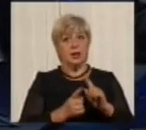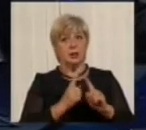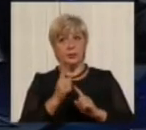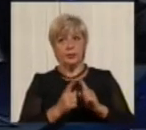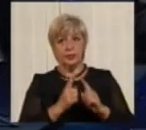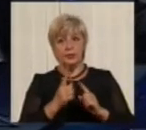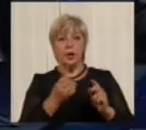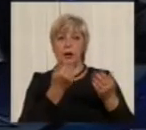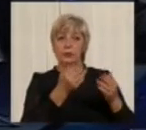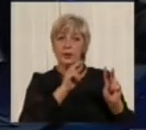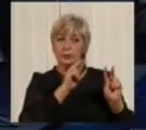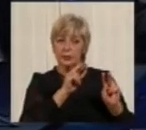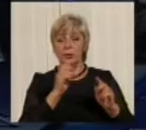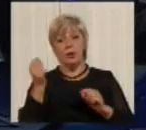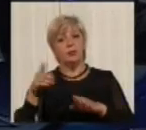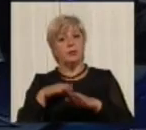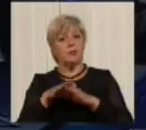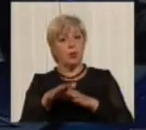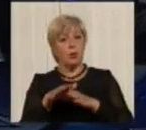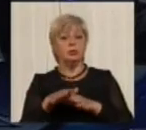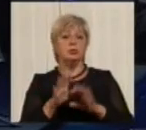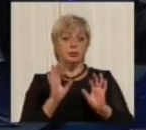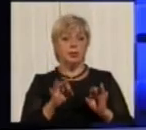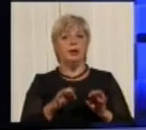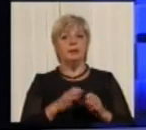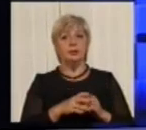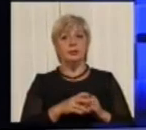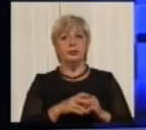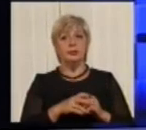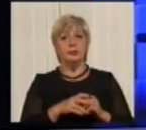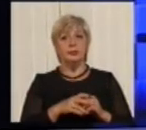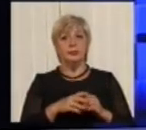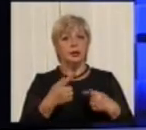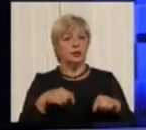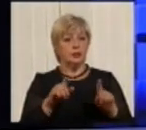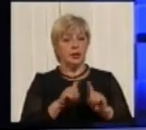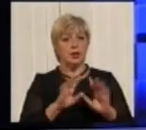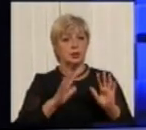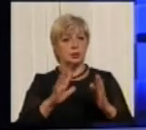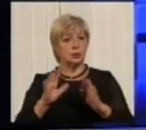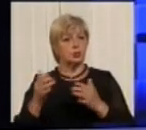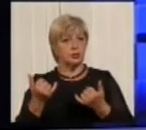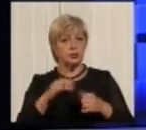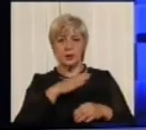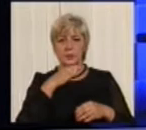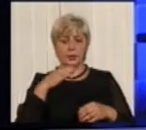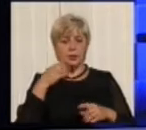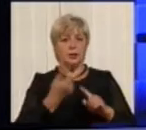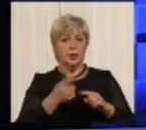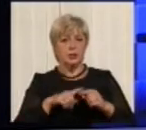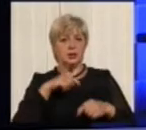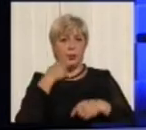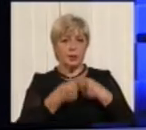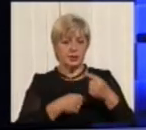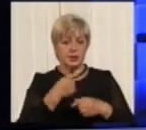вони виконують, якщо є порушення. Так. Саме вірно. Ну, таких зараз випадків досить. Тобто, це постійно пишуться скарги